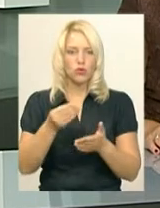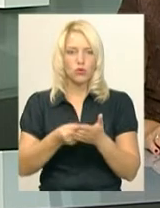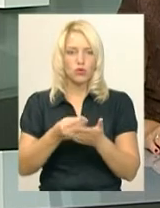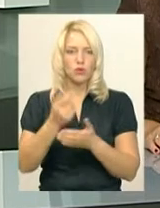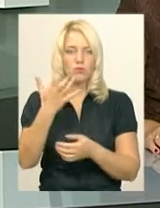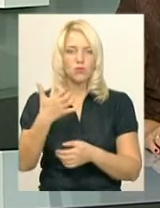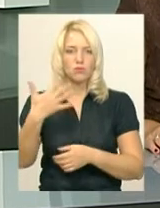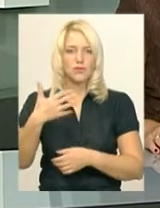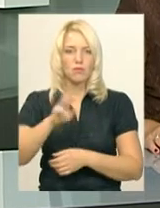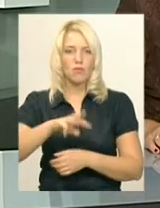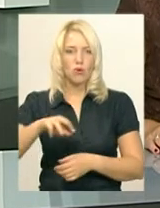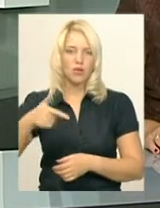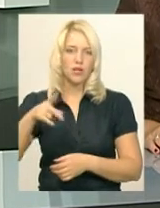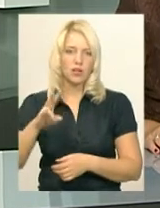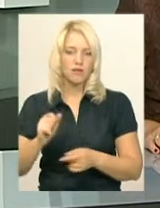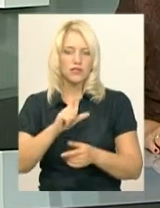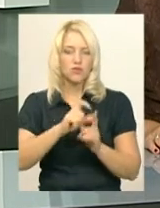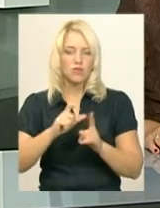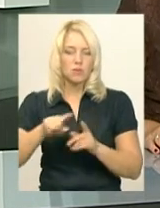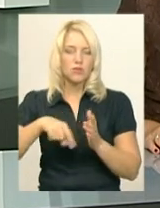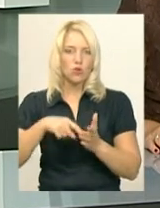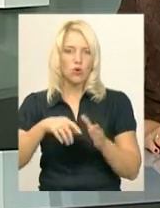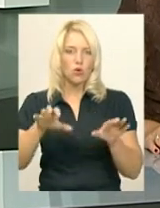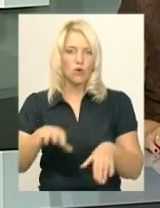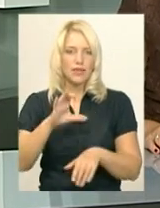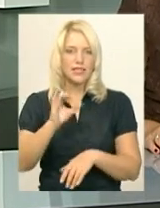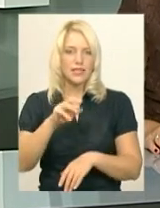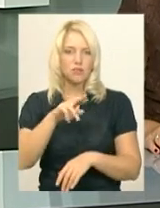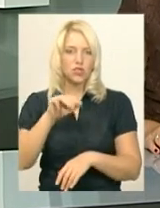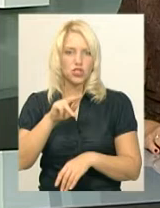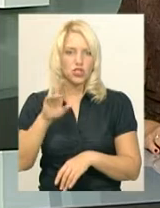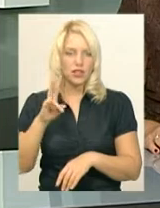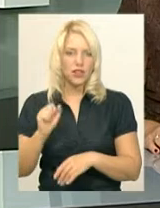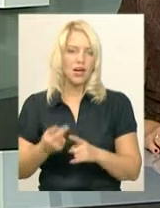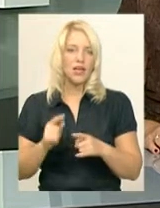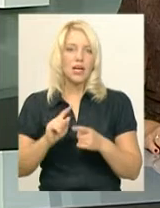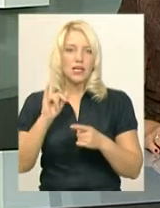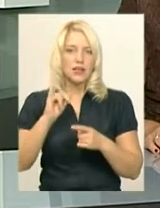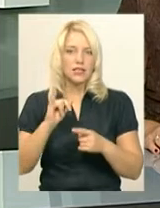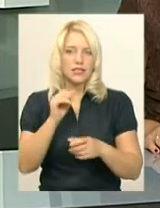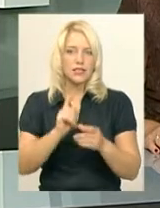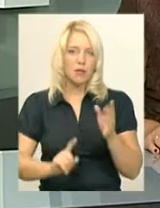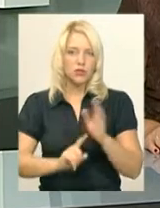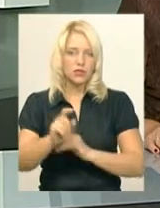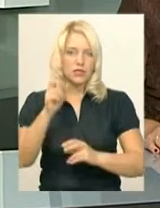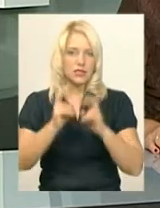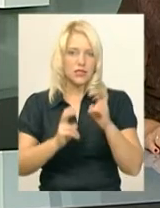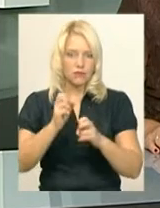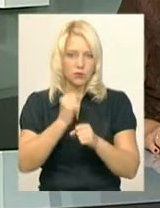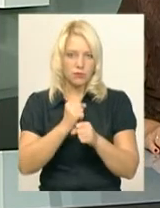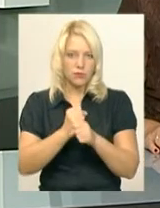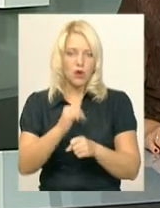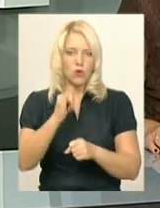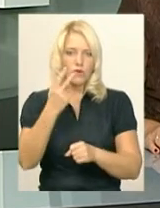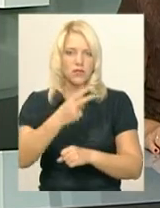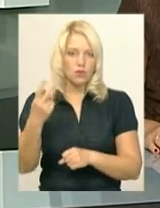мільйонів гривень. За словами міського голови Олександра Симчишина, запустити сміттєпереробний комплекс в обласному центрі зможуть